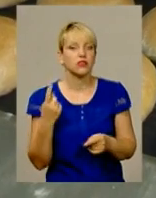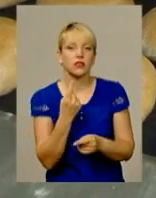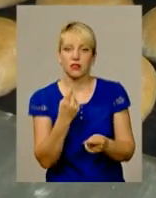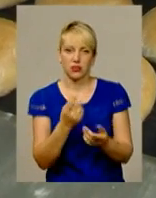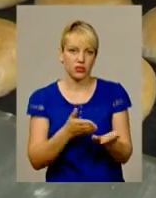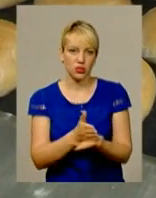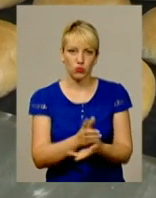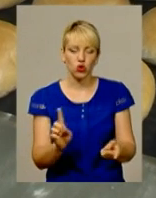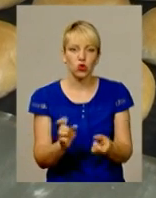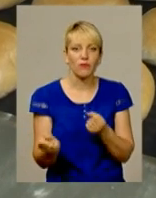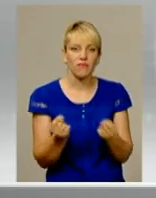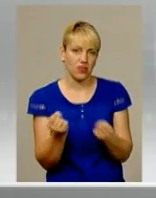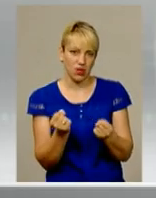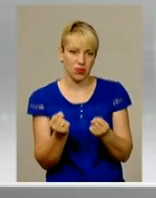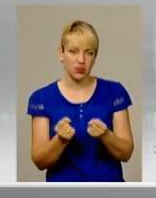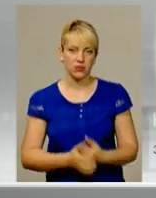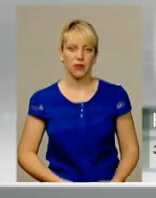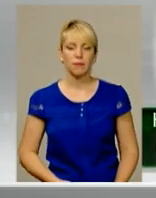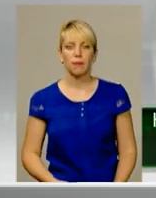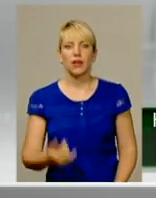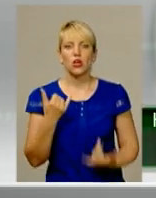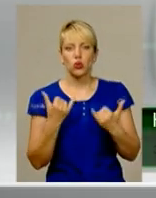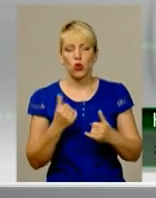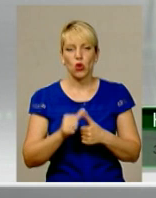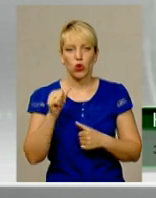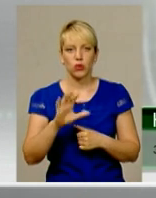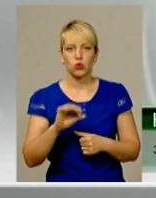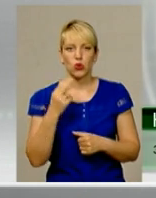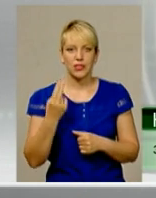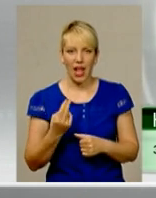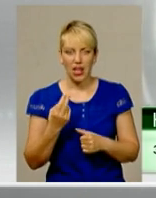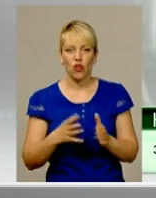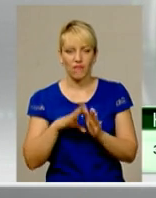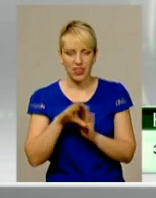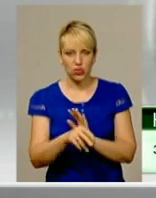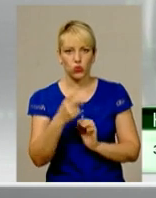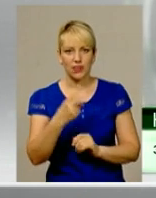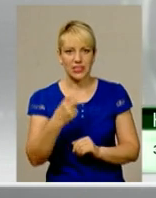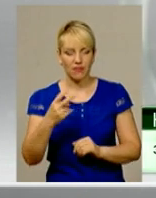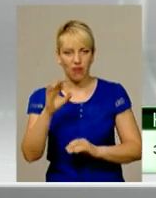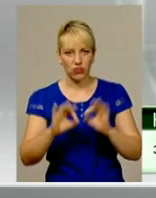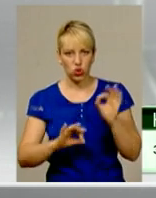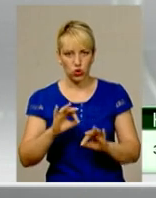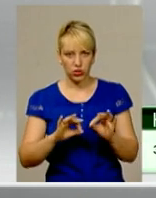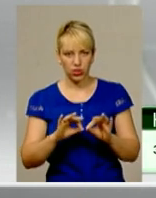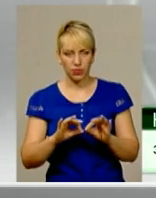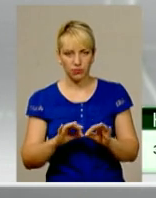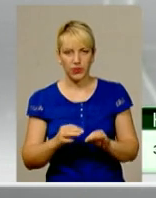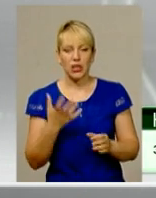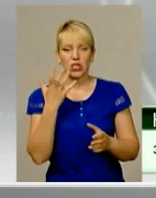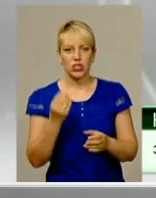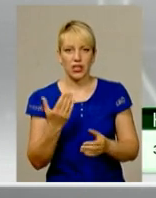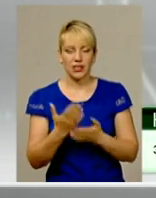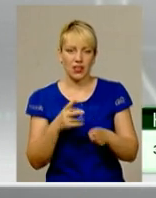спосіб втриматися на плаву. Сьогодні, крім єдиного соціального внеску, 22% на бізнес йде